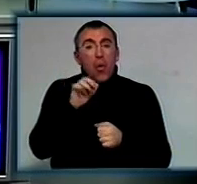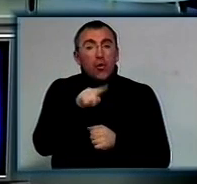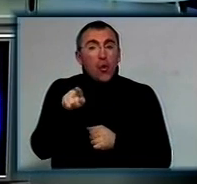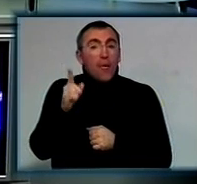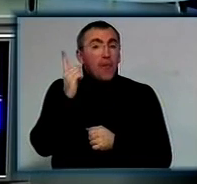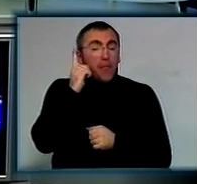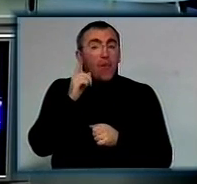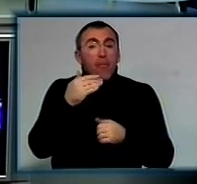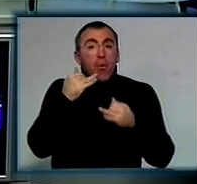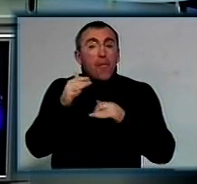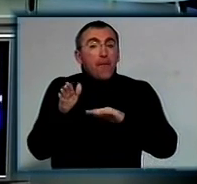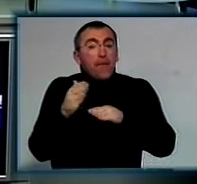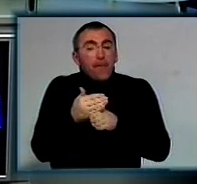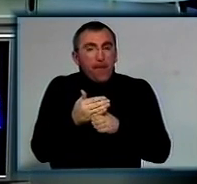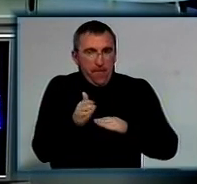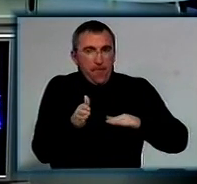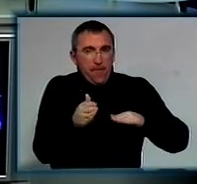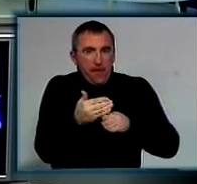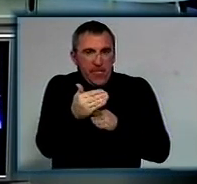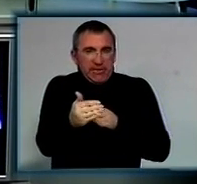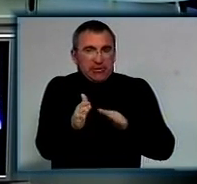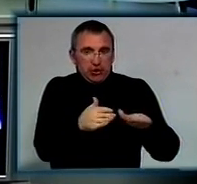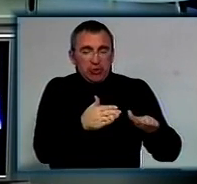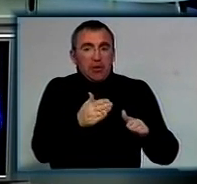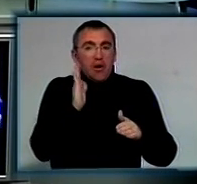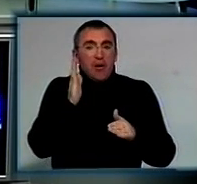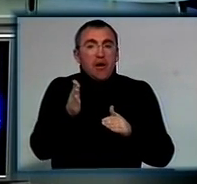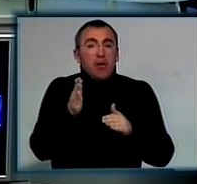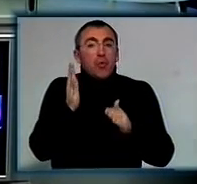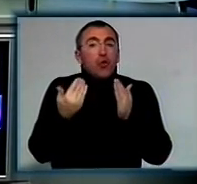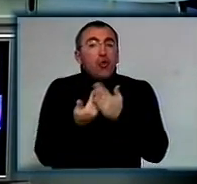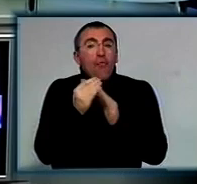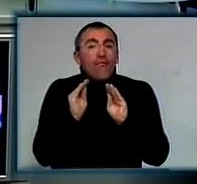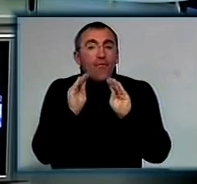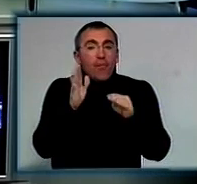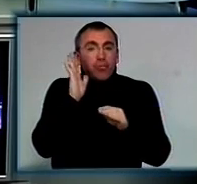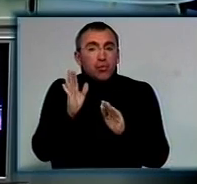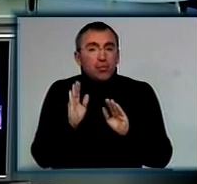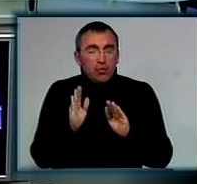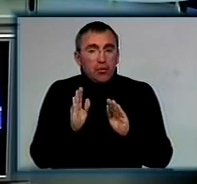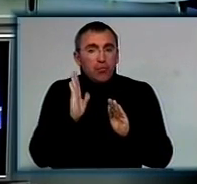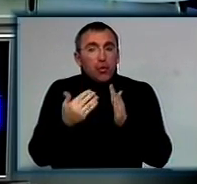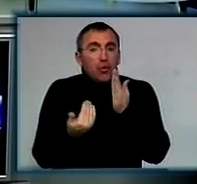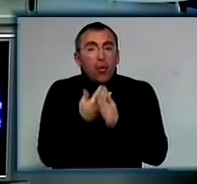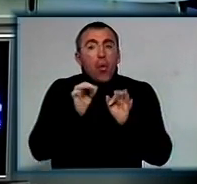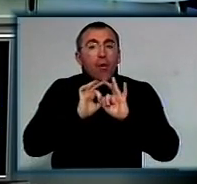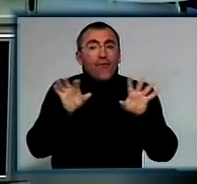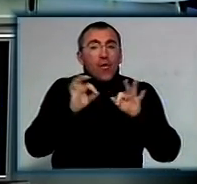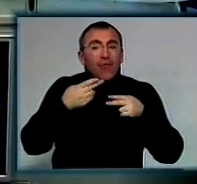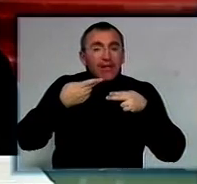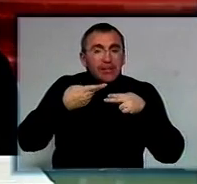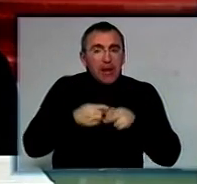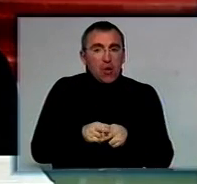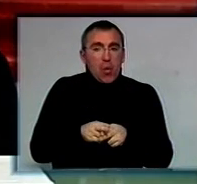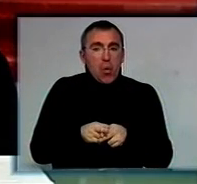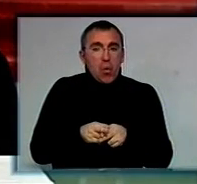дещо поговоримо пізніше, тому що там будуть деякі нововведення, як я вже говорив, будуть нові інформаційні технології